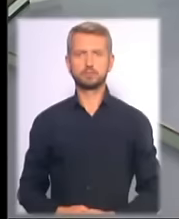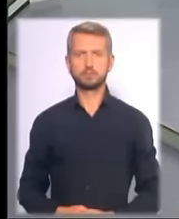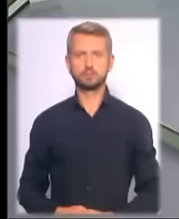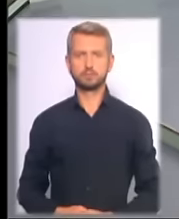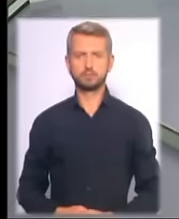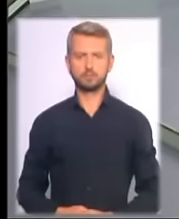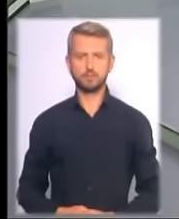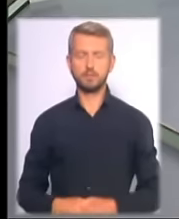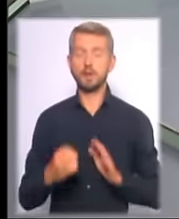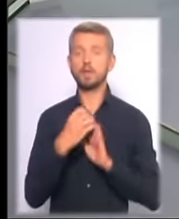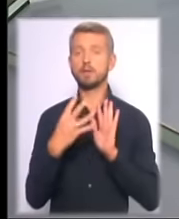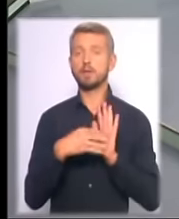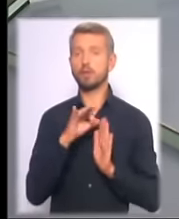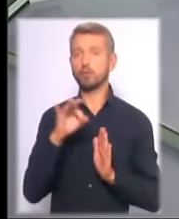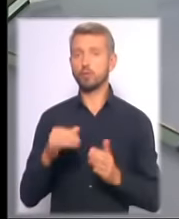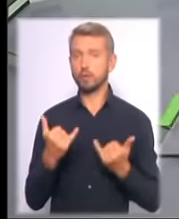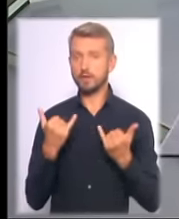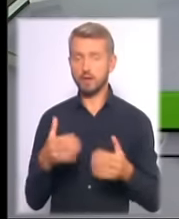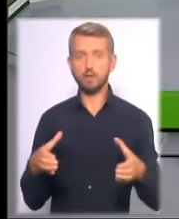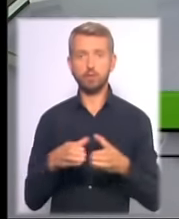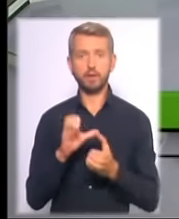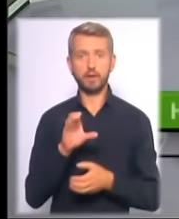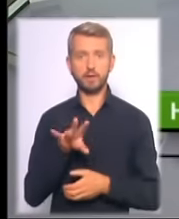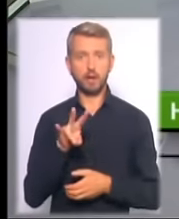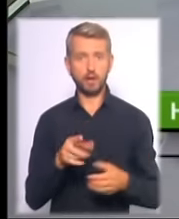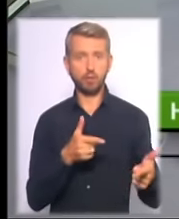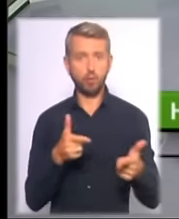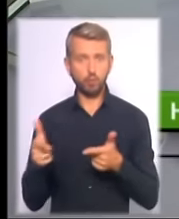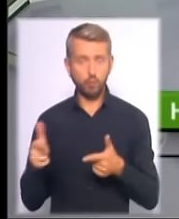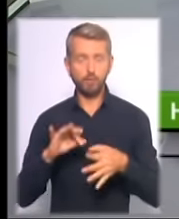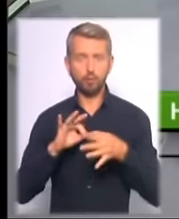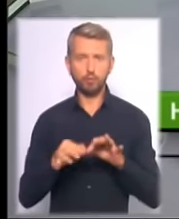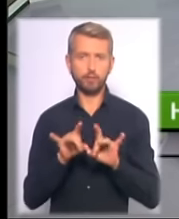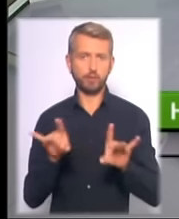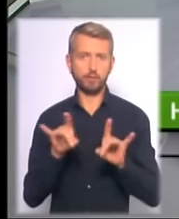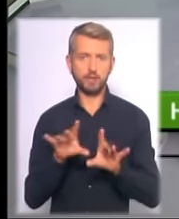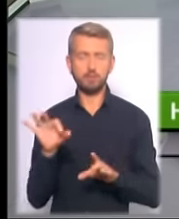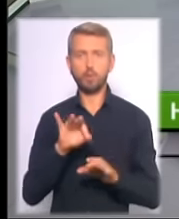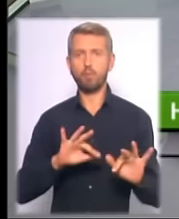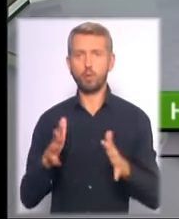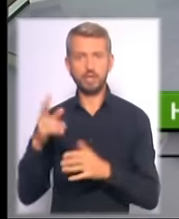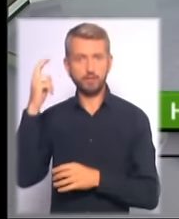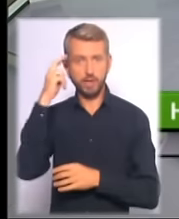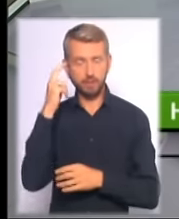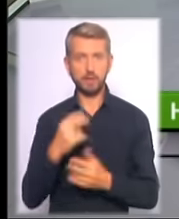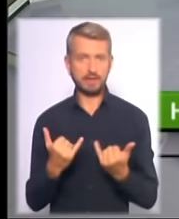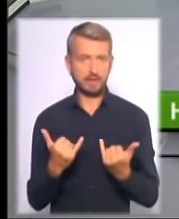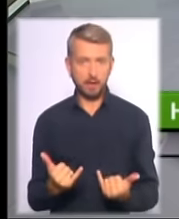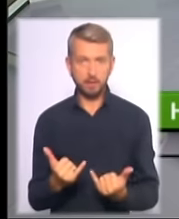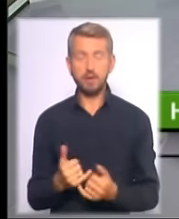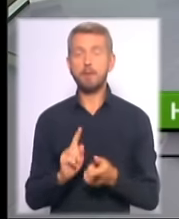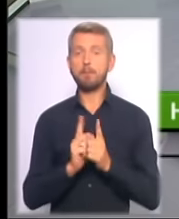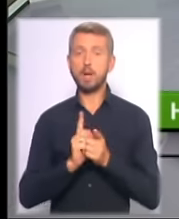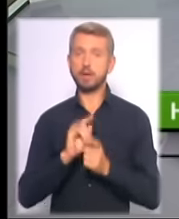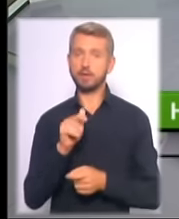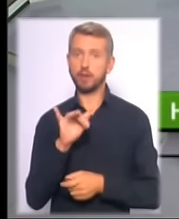Дев'ятнадцята в Україні. Команда СТН готова вже розлогу розповісти про події в столиці на цю годину. У студії працюють